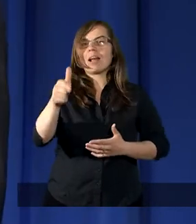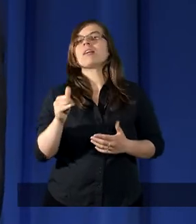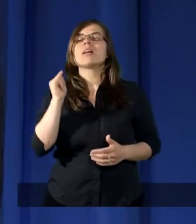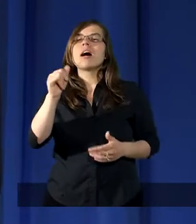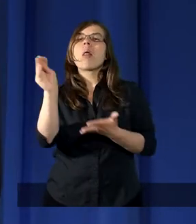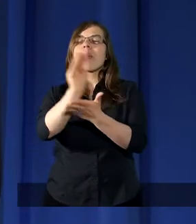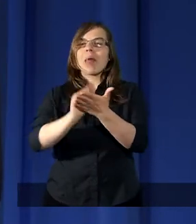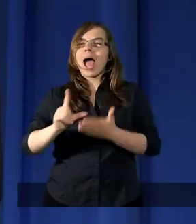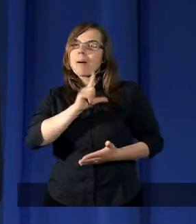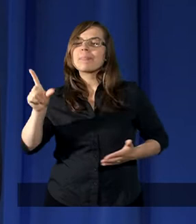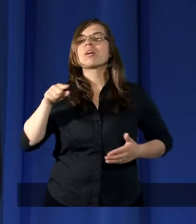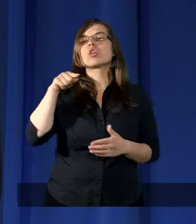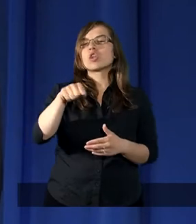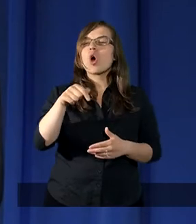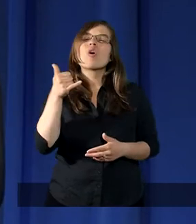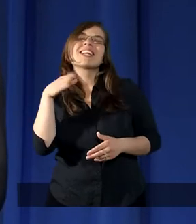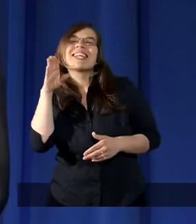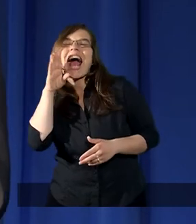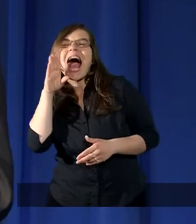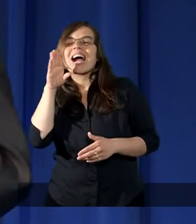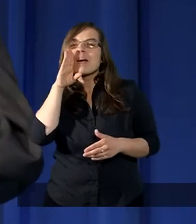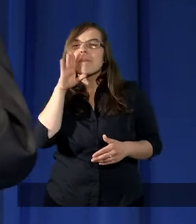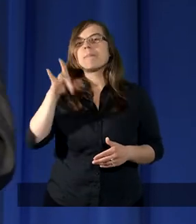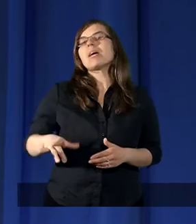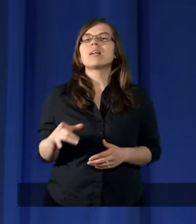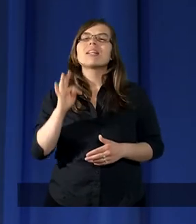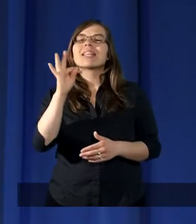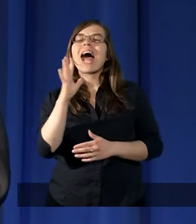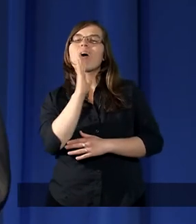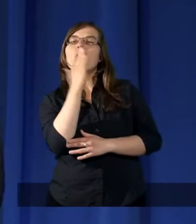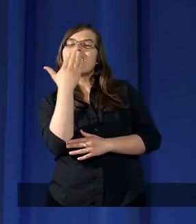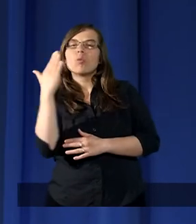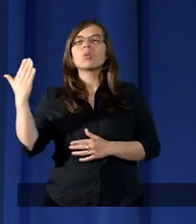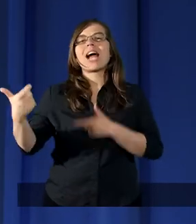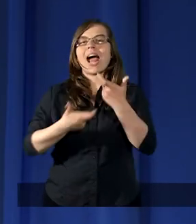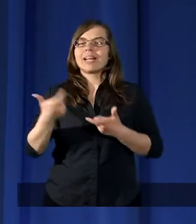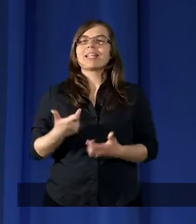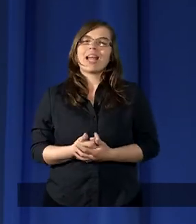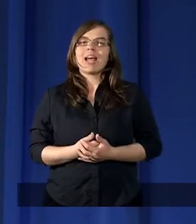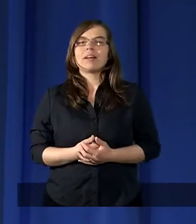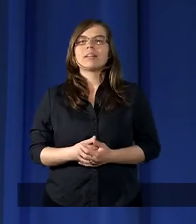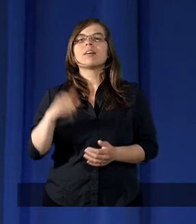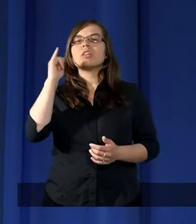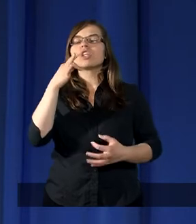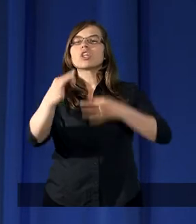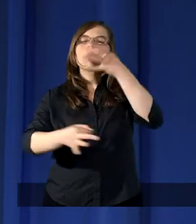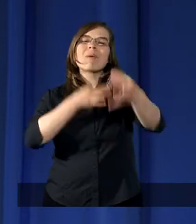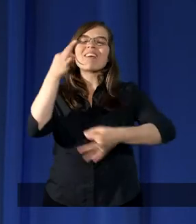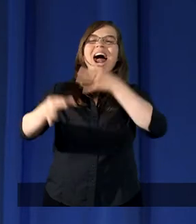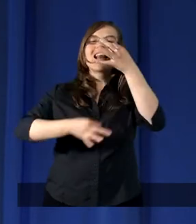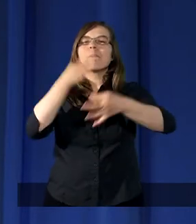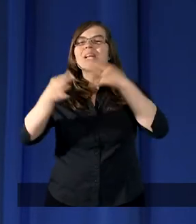napisał, że to jakby taką ilustrację użył. I śpiewali